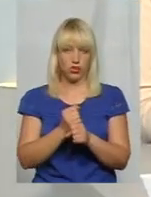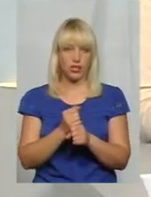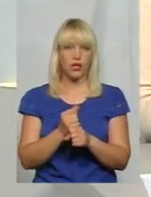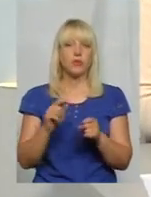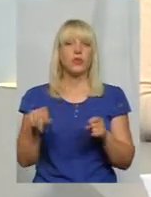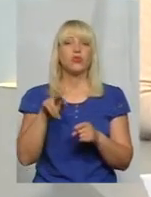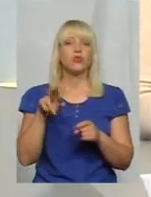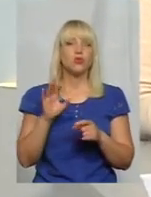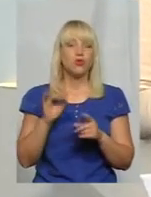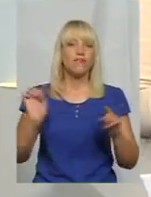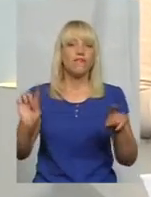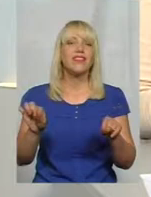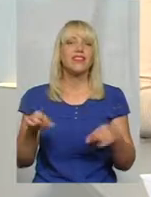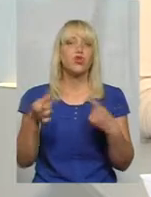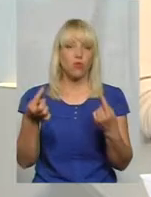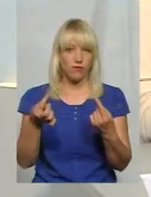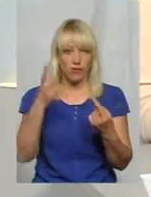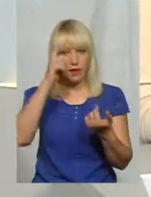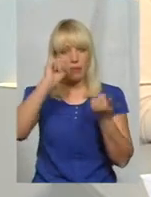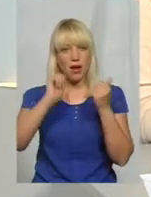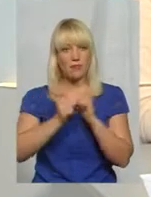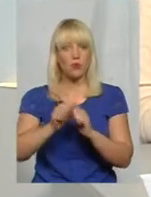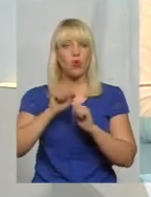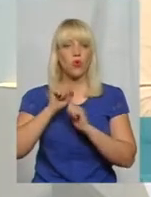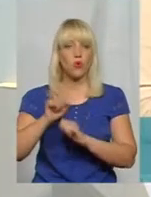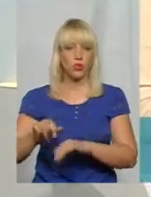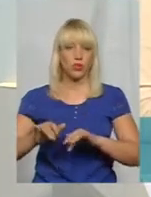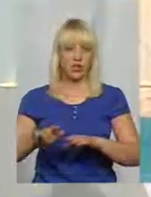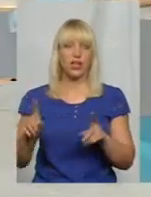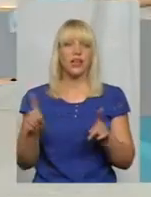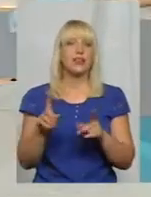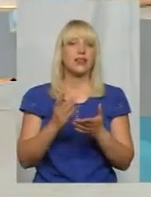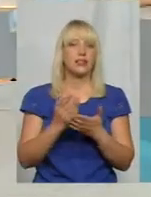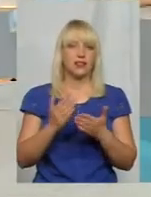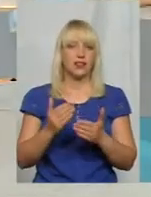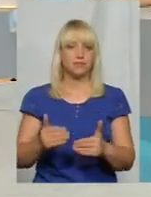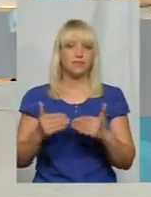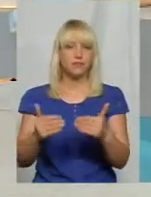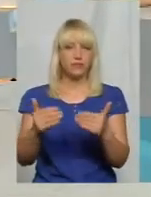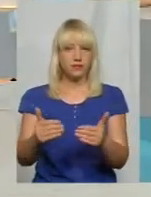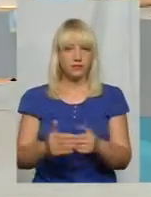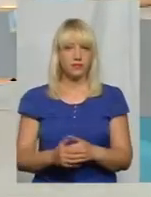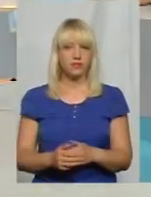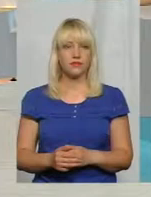відновлення оцій пам'яткоохоронній діяльності взагалі спостерігаються? Що можете виділити?